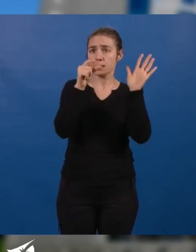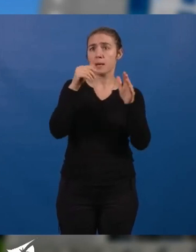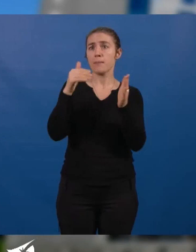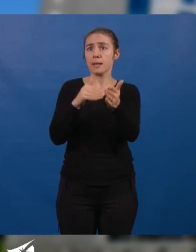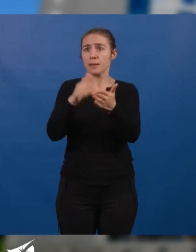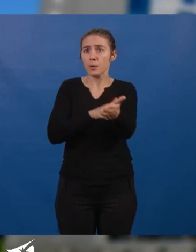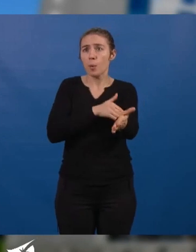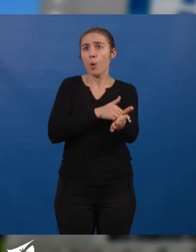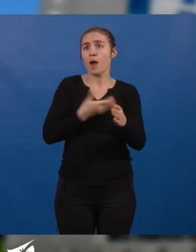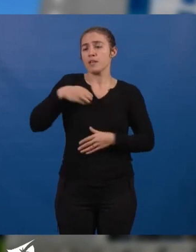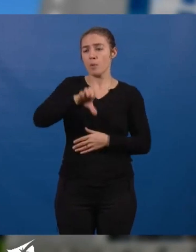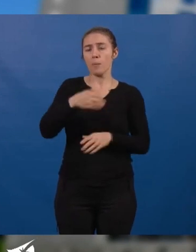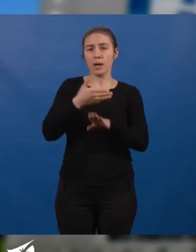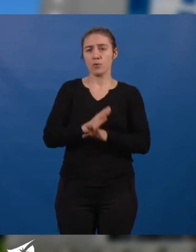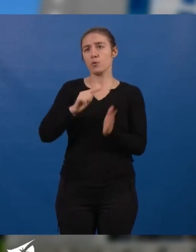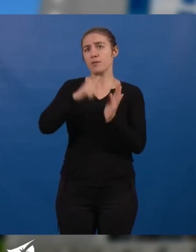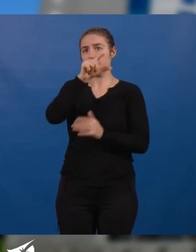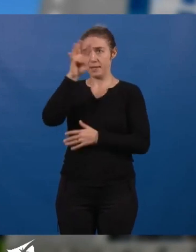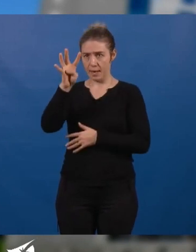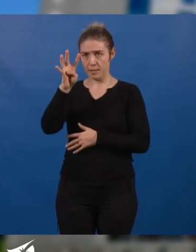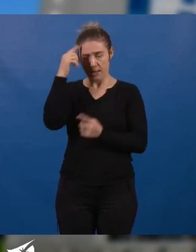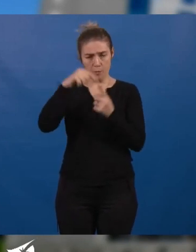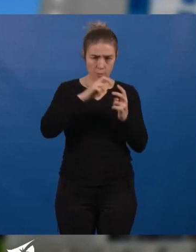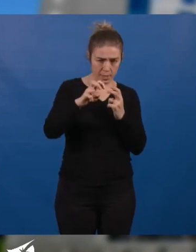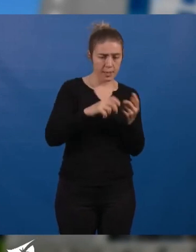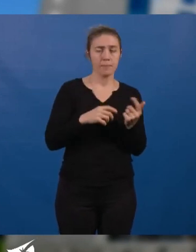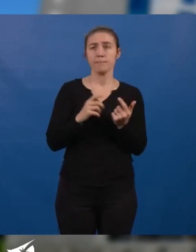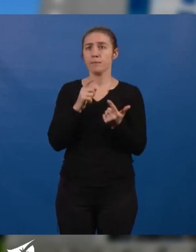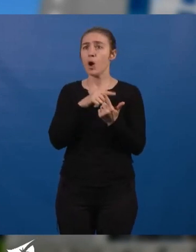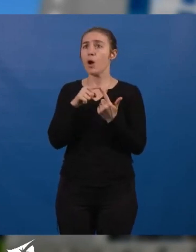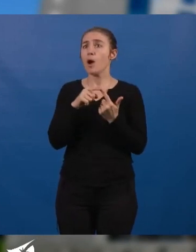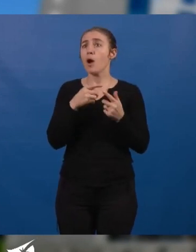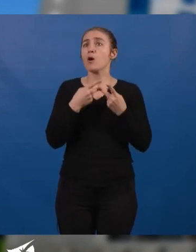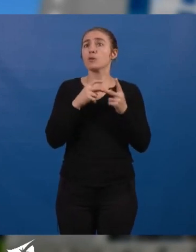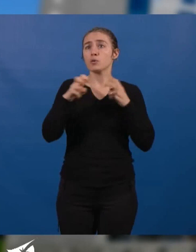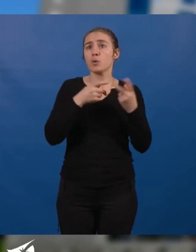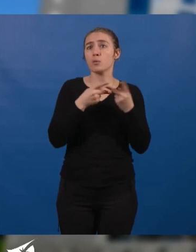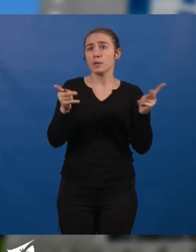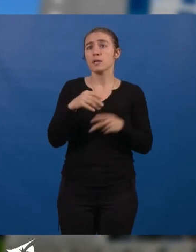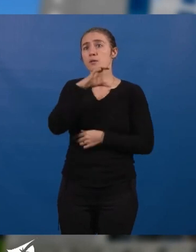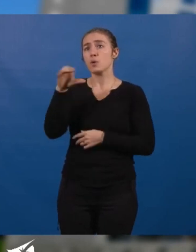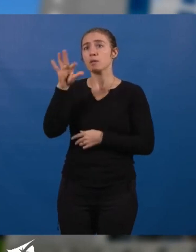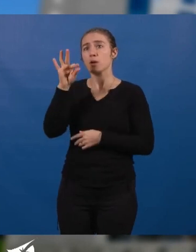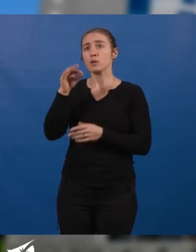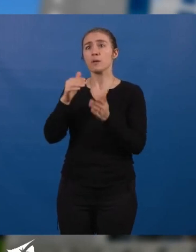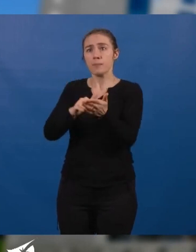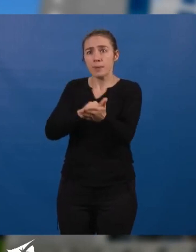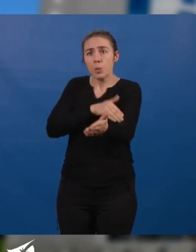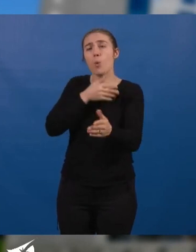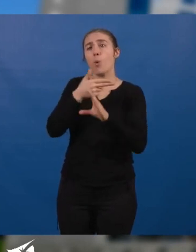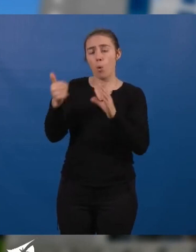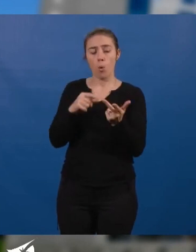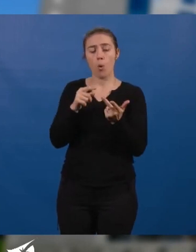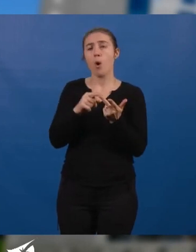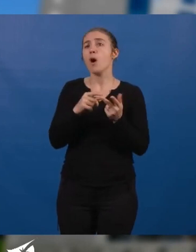dépenses d'investissement prévues en 2024, pour les mobilités, pour nos transports publics, avec 150 millions d'euros, pour notre